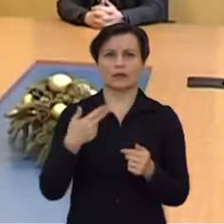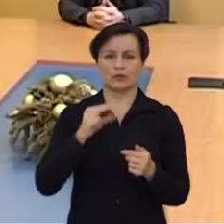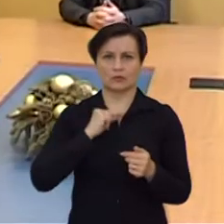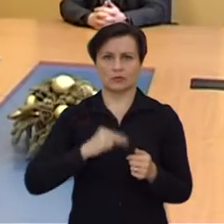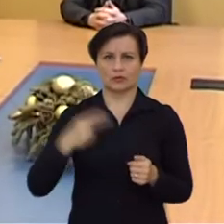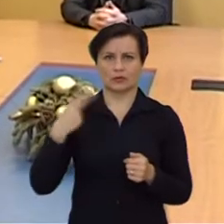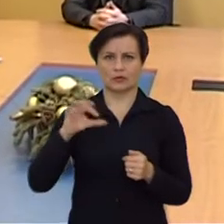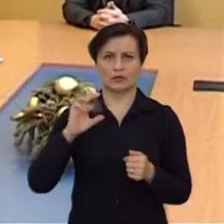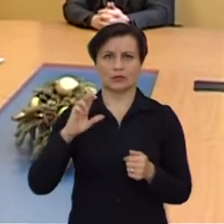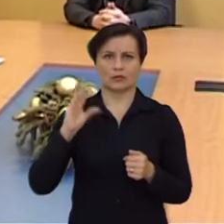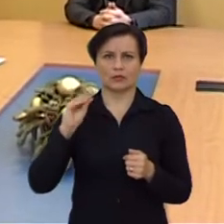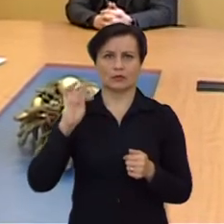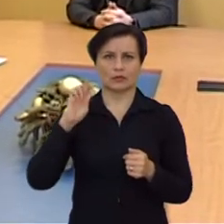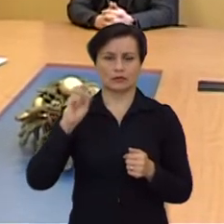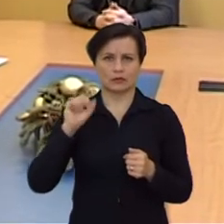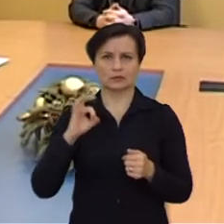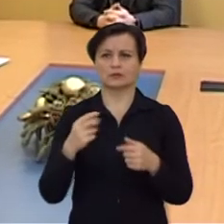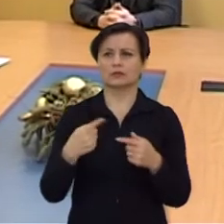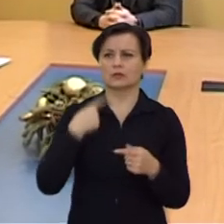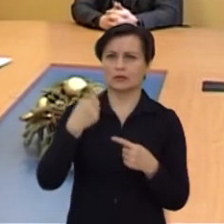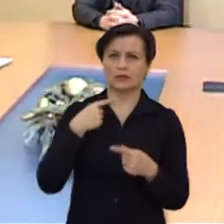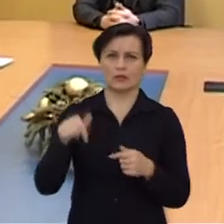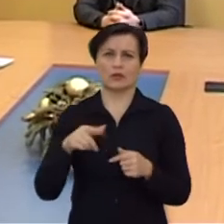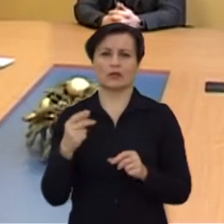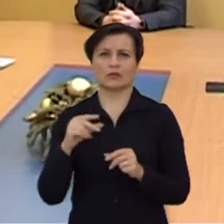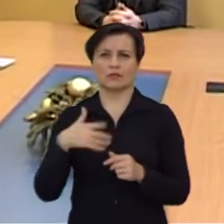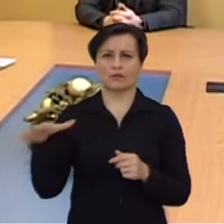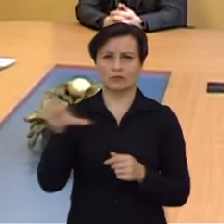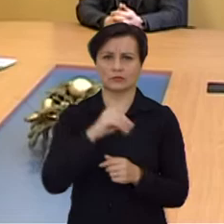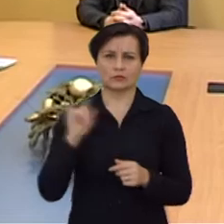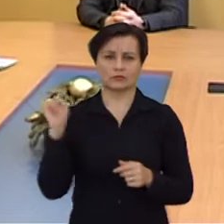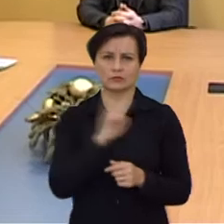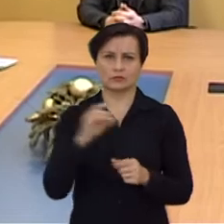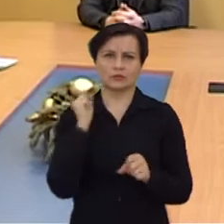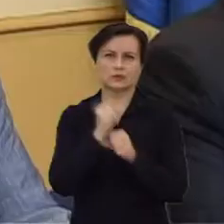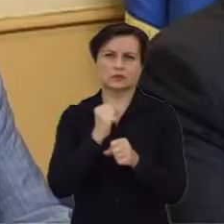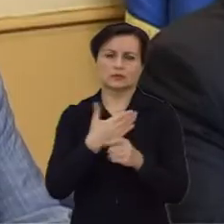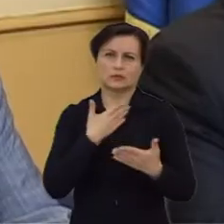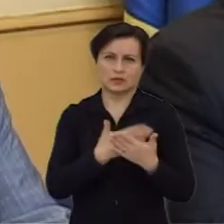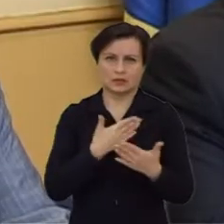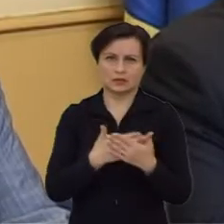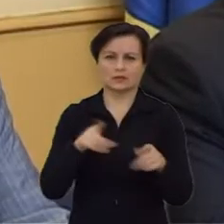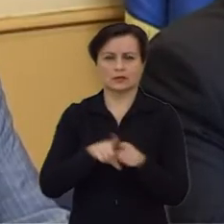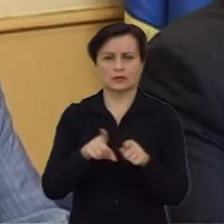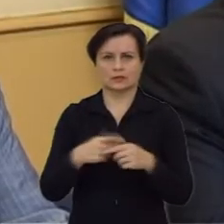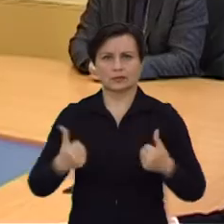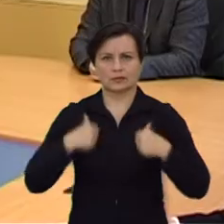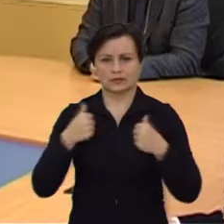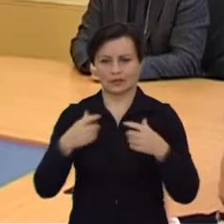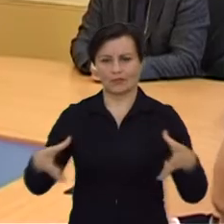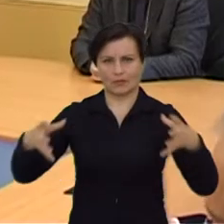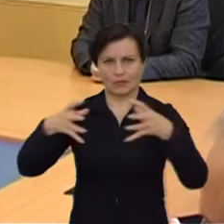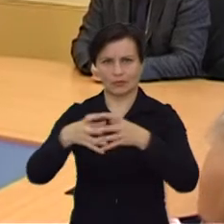Martinkus teigė, kad visos bažnyčios ne tik dirba aktyvų sėlo vadinį darbą, bet ir stengiasi praturtinti bendruomenių socialinį bei